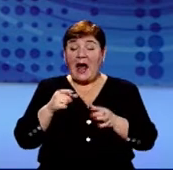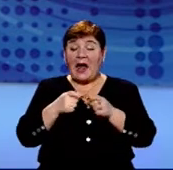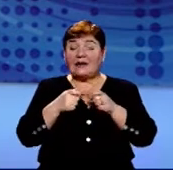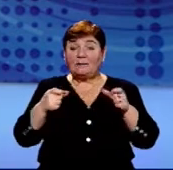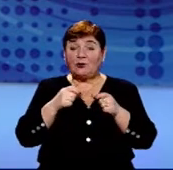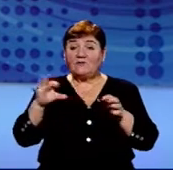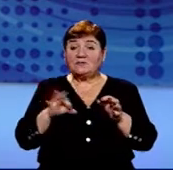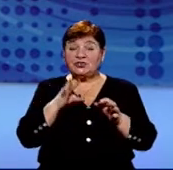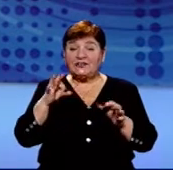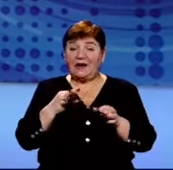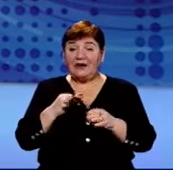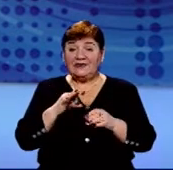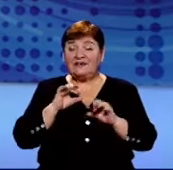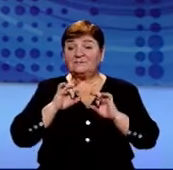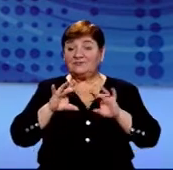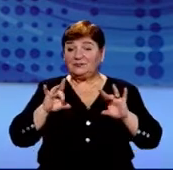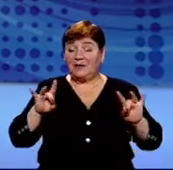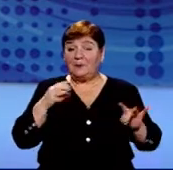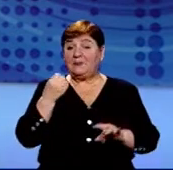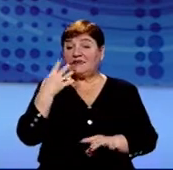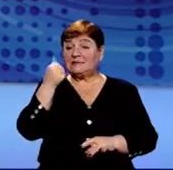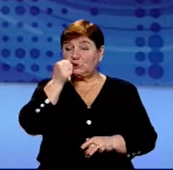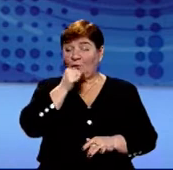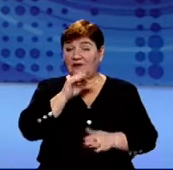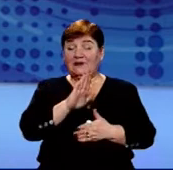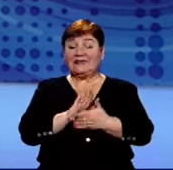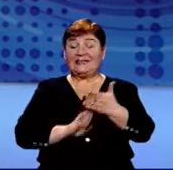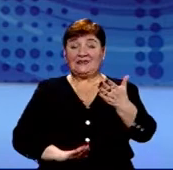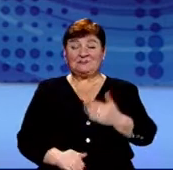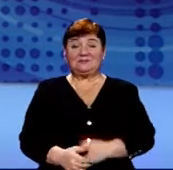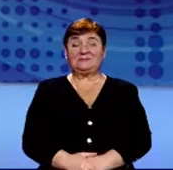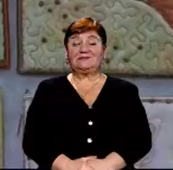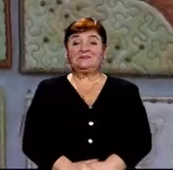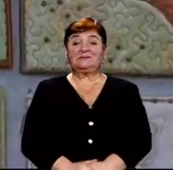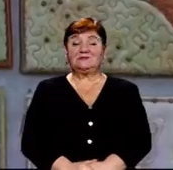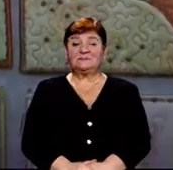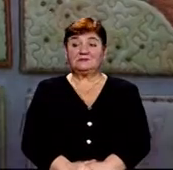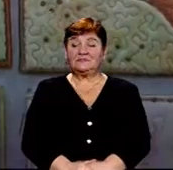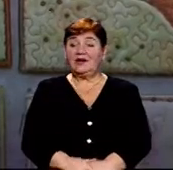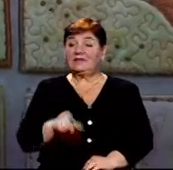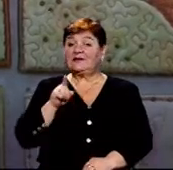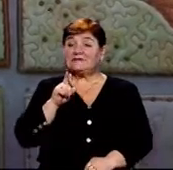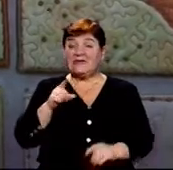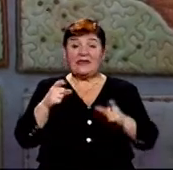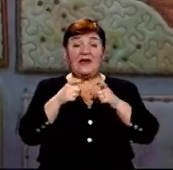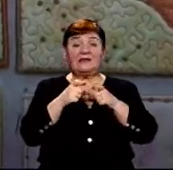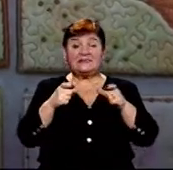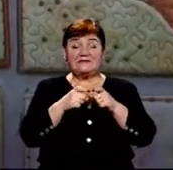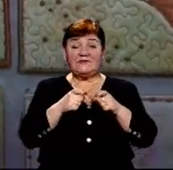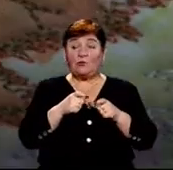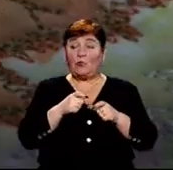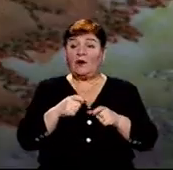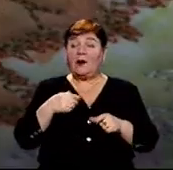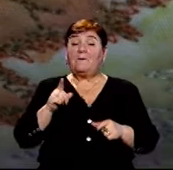колекціонує текстильні листівки 15 років. Більше в сюжеті Оксани Ушакової. Над цією листівкою у техніці